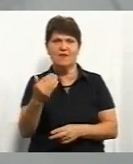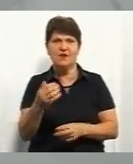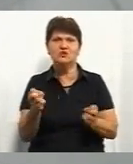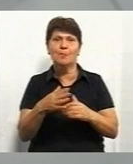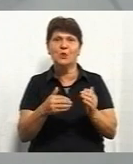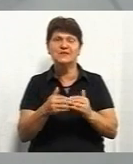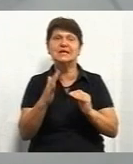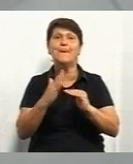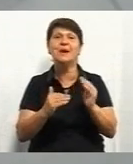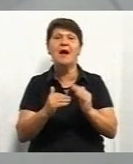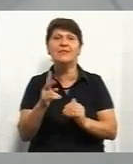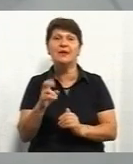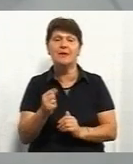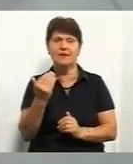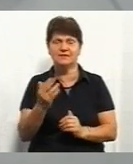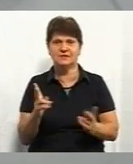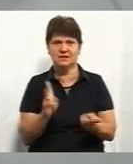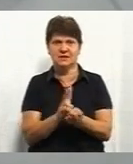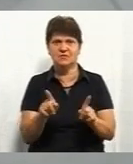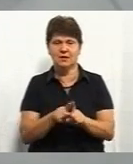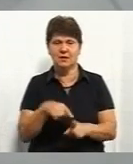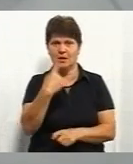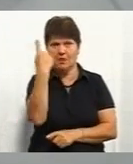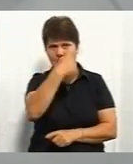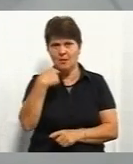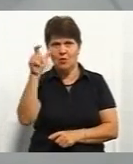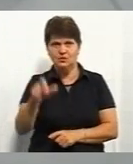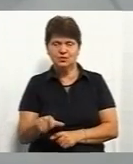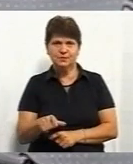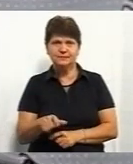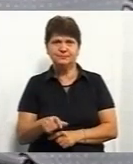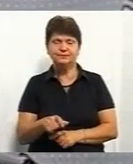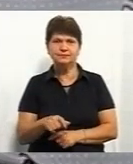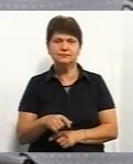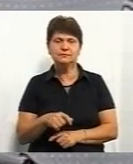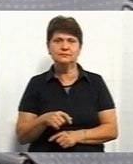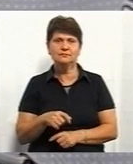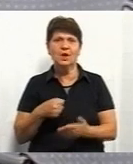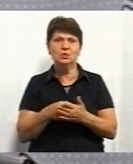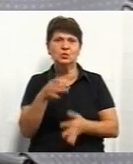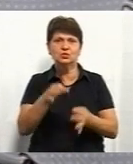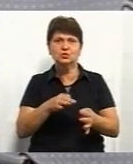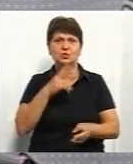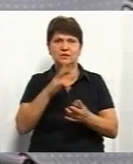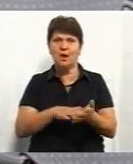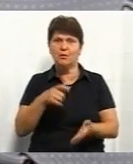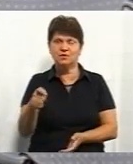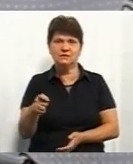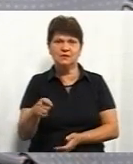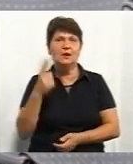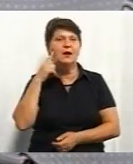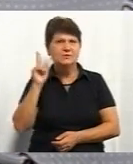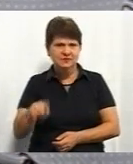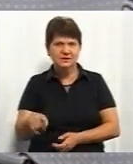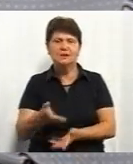професійній практиці, з якими стикаються такі особи, як ви кажете, їхні родичі? Ви знаєте... Щодо судових позовів, можливо. Ми колись